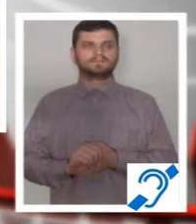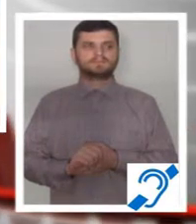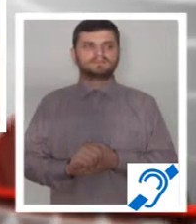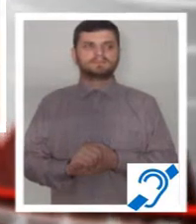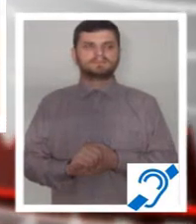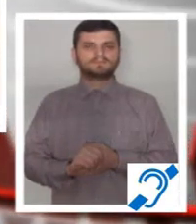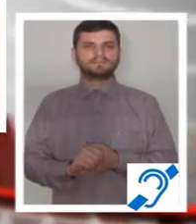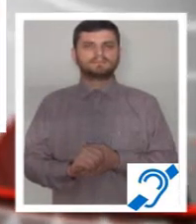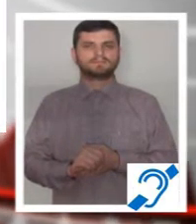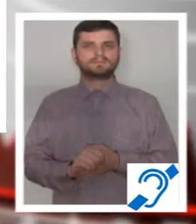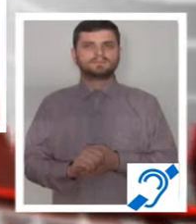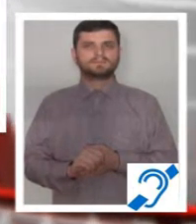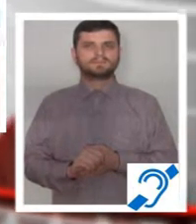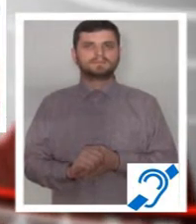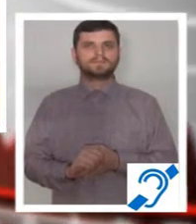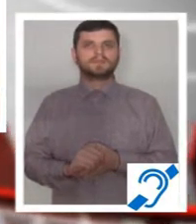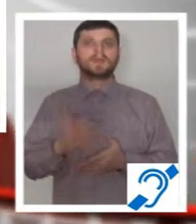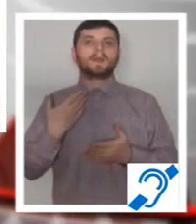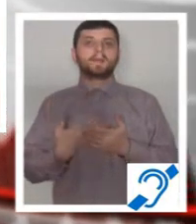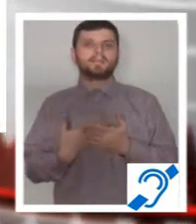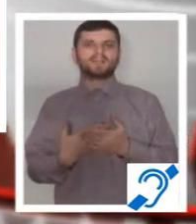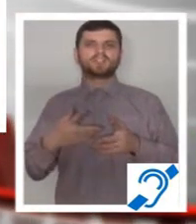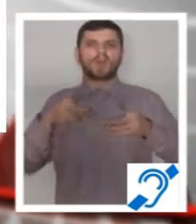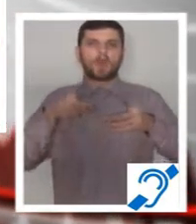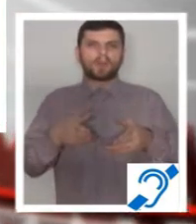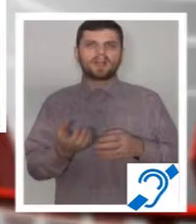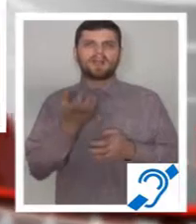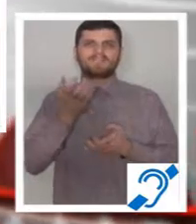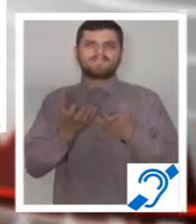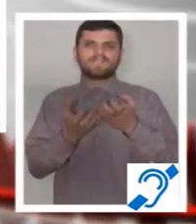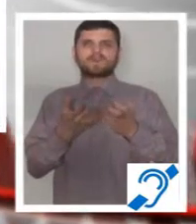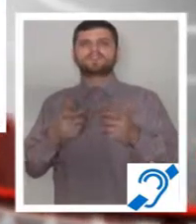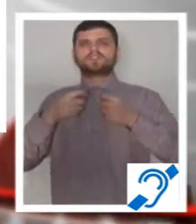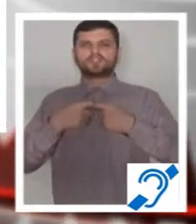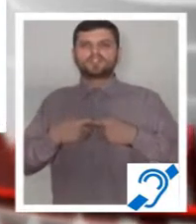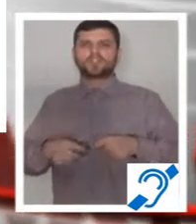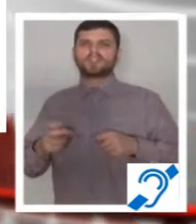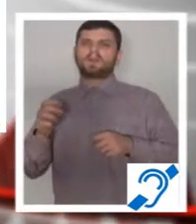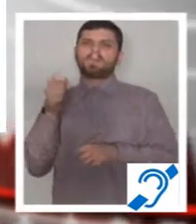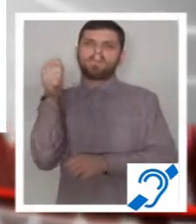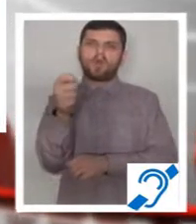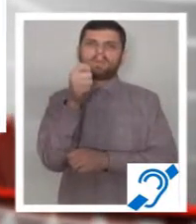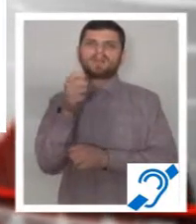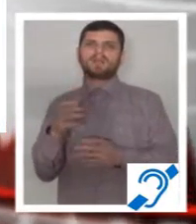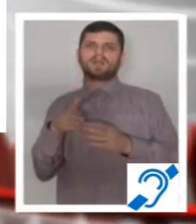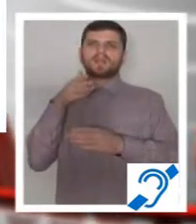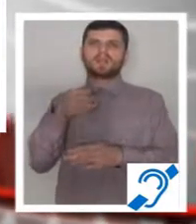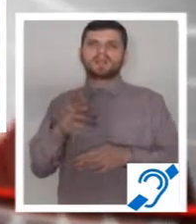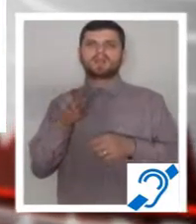Numai semișuri, s-a dat. Pentru stingerea Vâlvătăi au fost mobilizate toate echipajele de pompieri care se aflau în zonă.